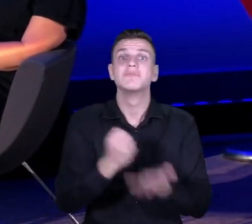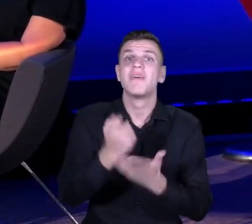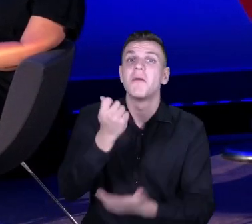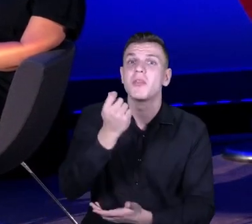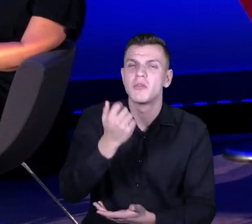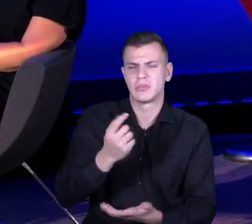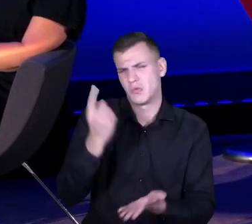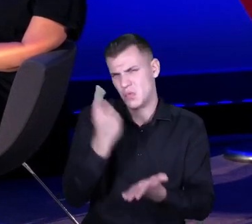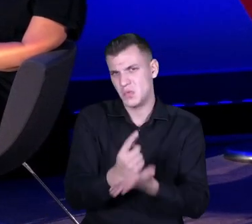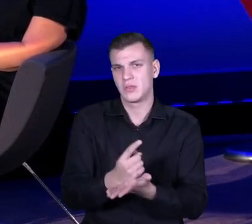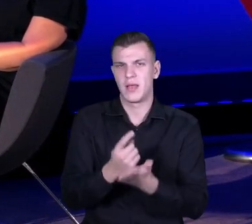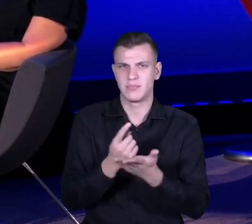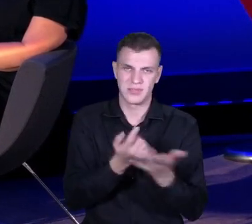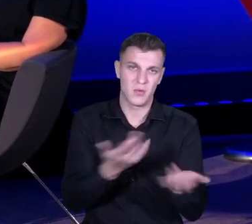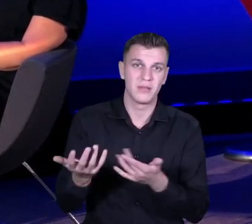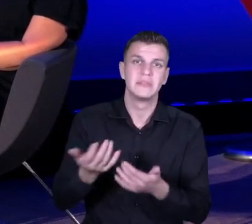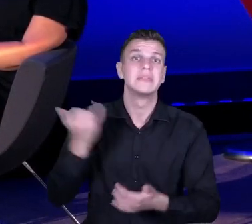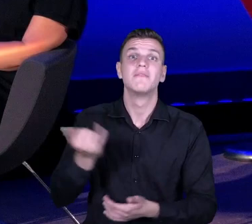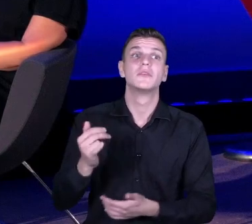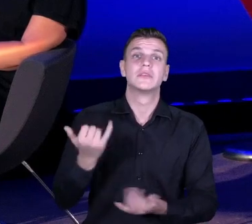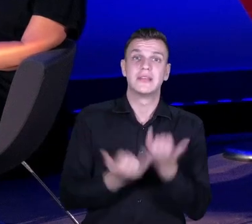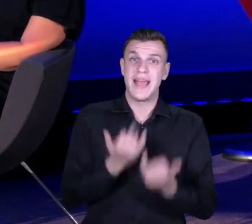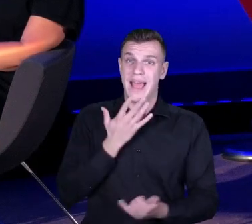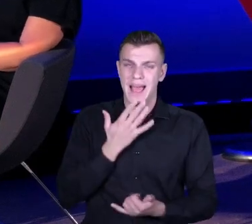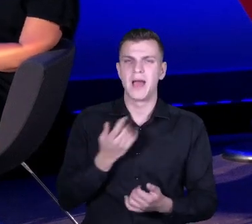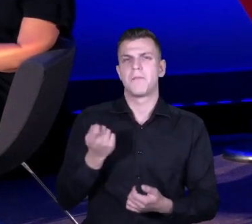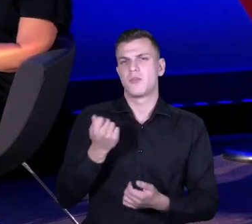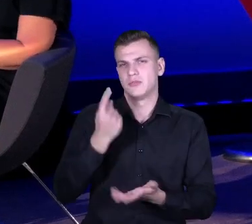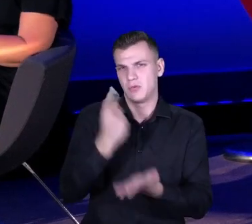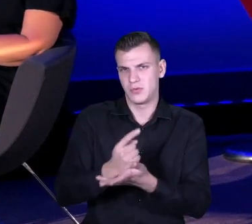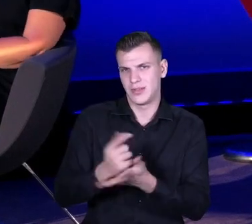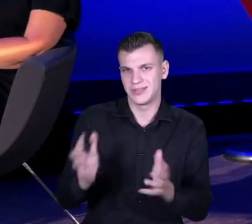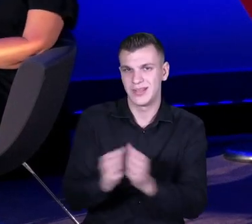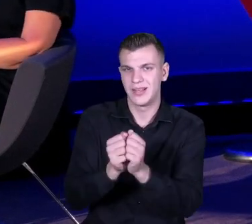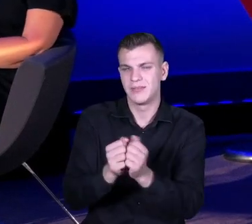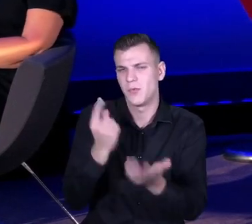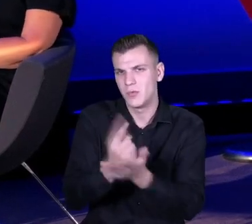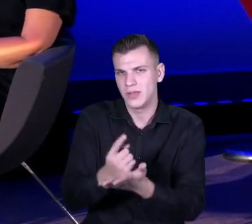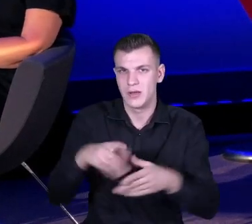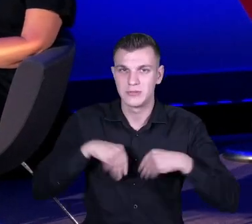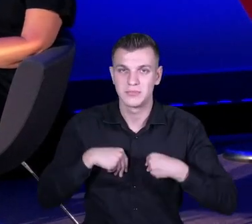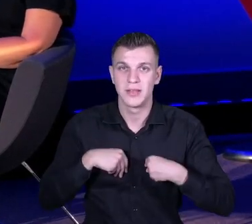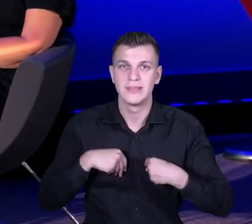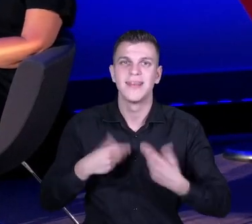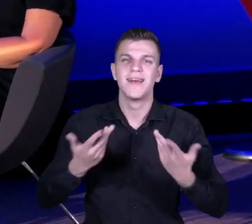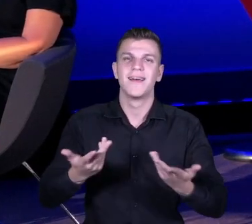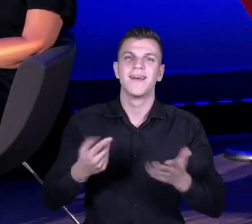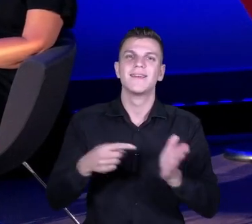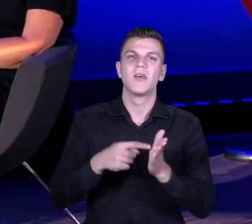chce, to pieniądze się znajdą. I to była inicjatywa oddolna nauczycieli. Myślę se, no wreszcie, będąc